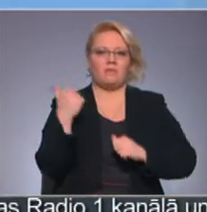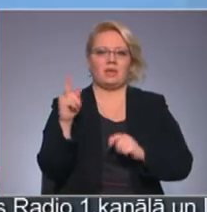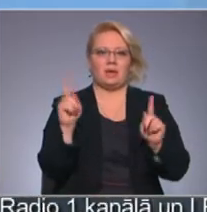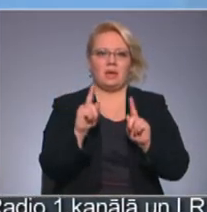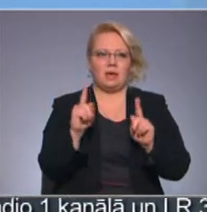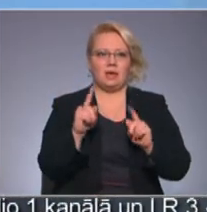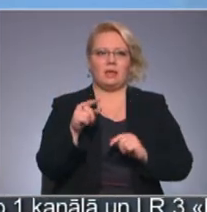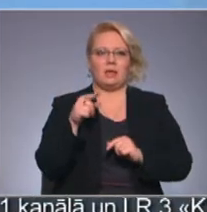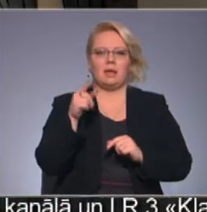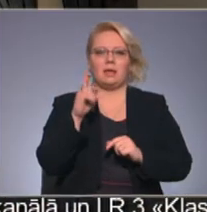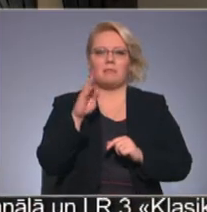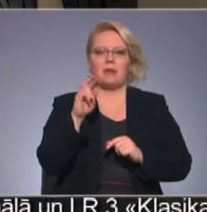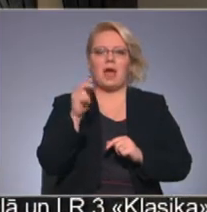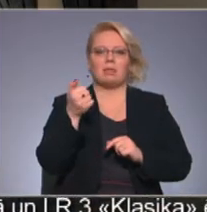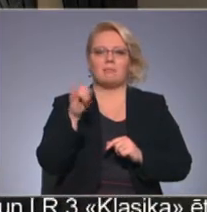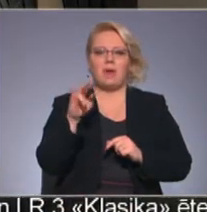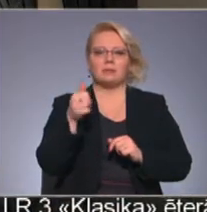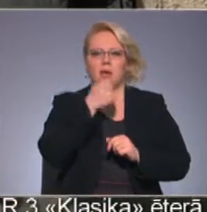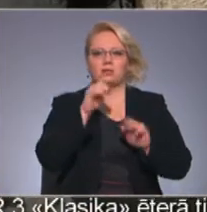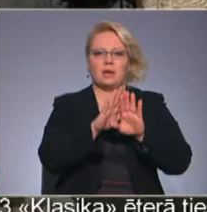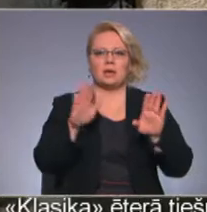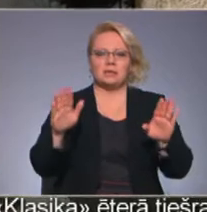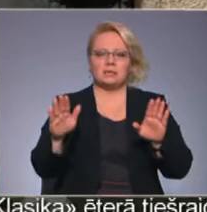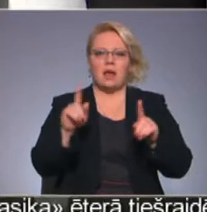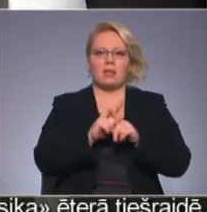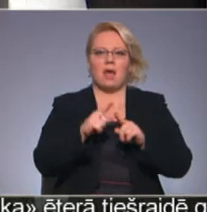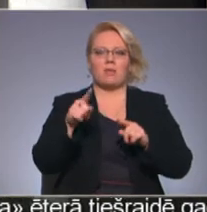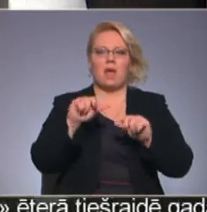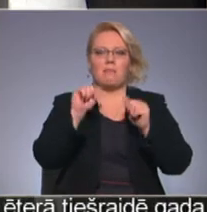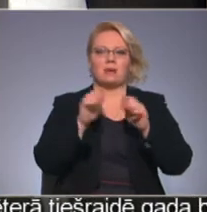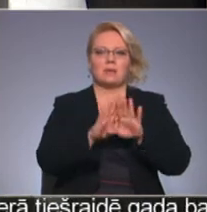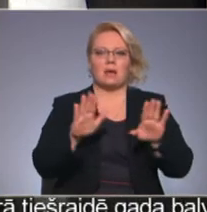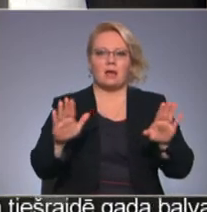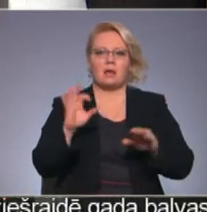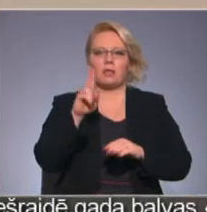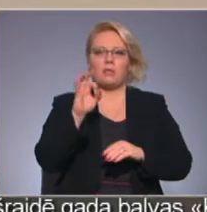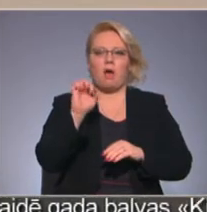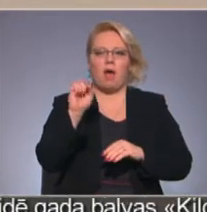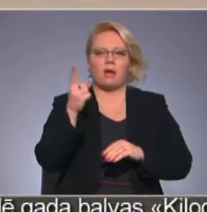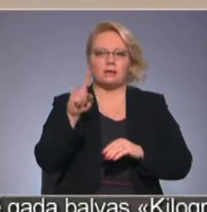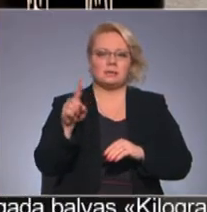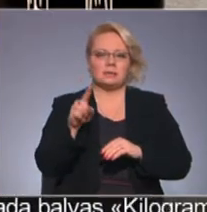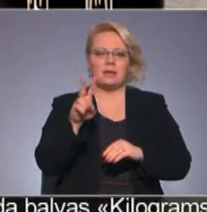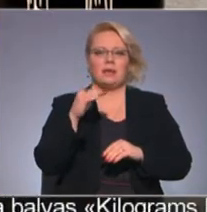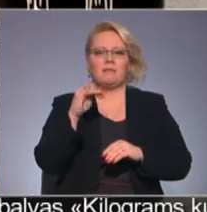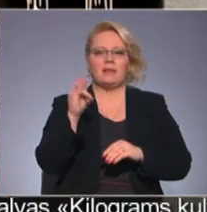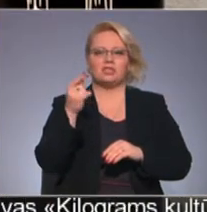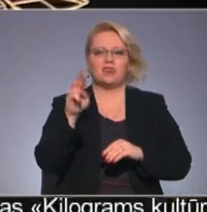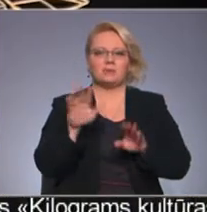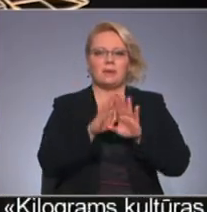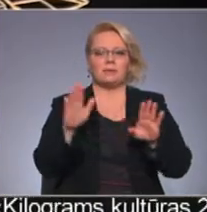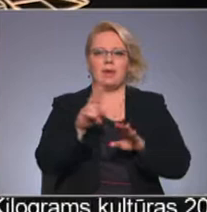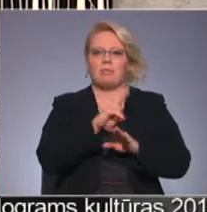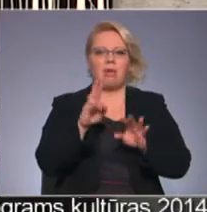Kaspars Teodars Brambergs personāli izstādi Dināmi speldošajā mākslas galerijā NOS. Miķels Fišers par izstādi